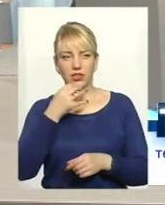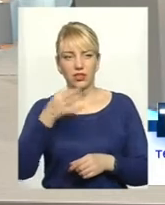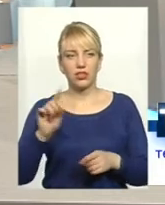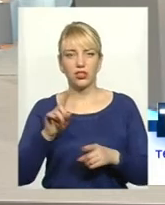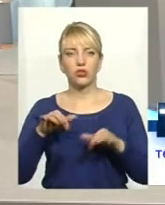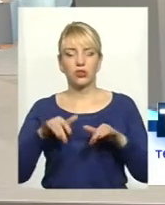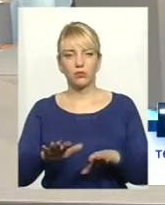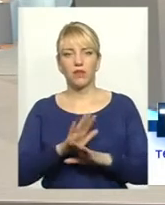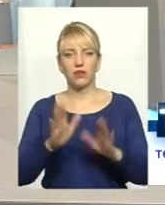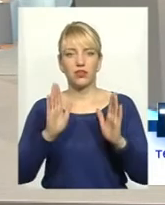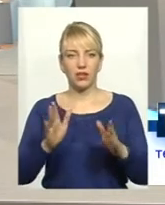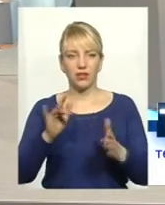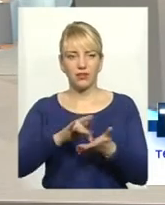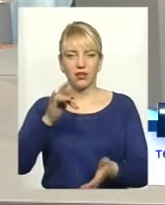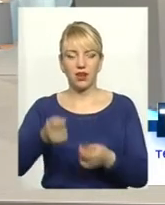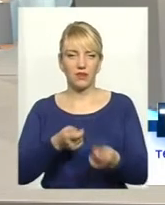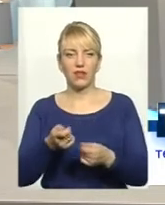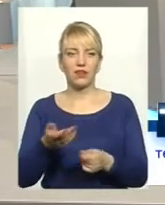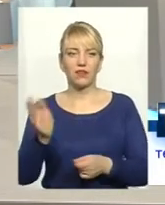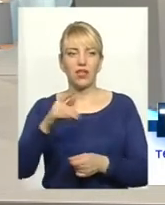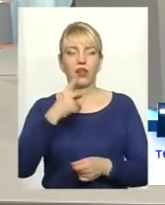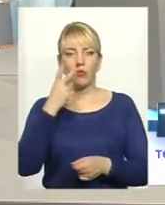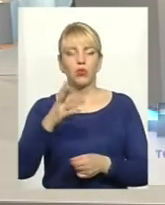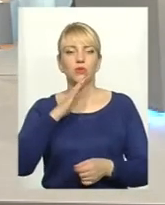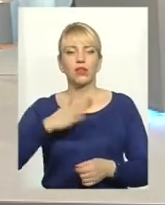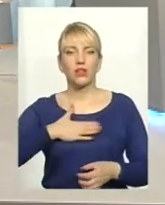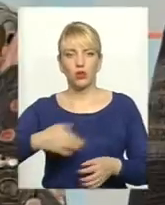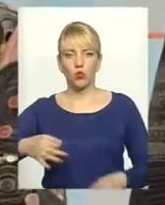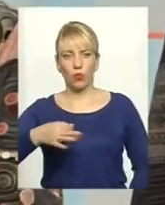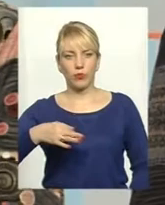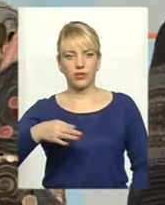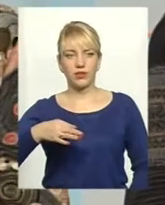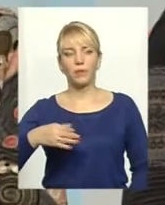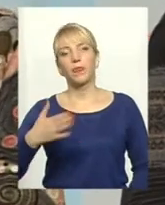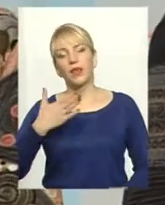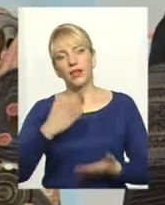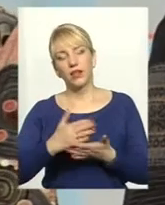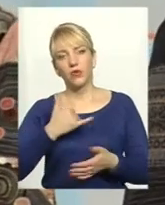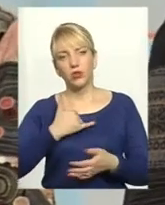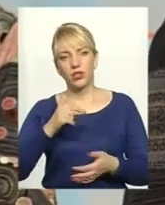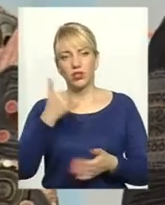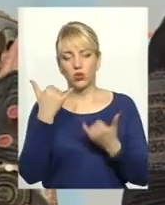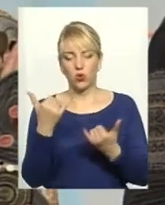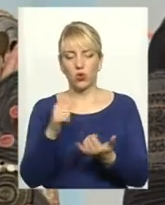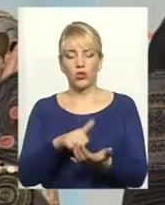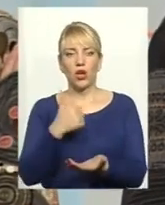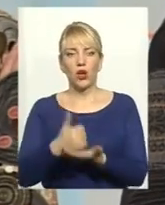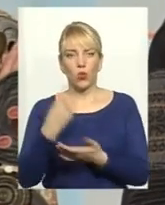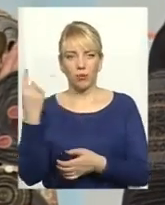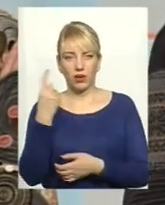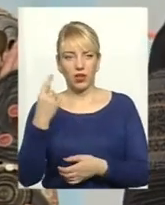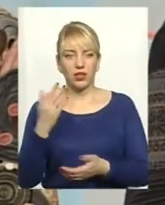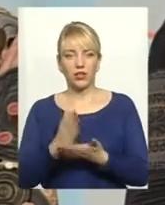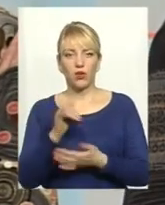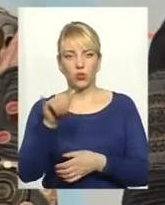не тільки в центральній владі. Давайте подивимося на нашу область. Є в нас сьогодні губернатор, є в нього відповідні